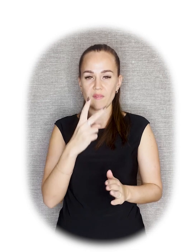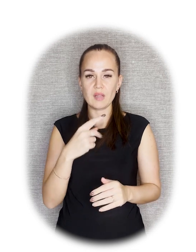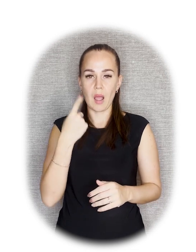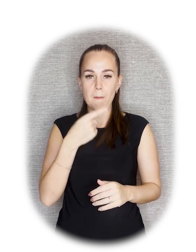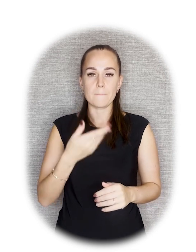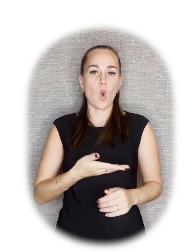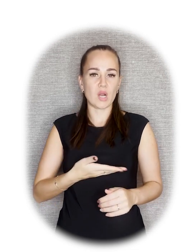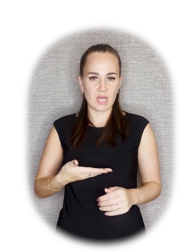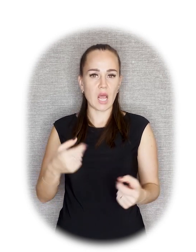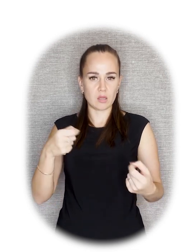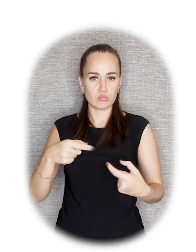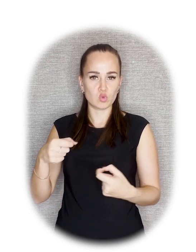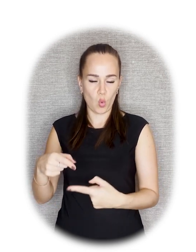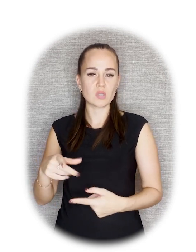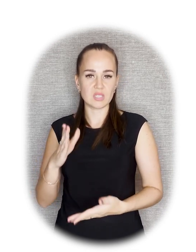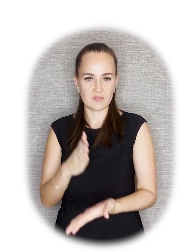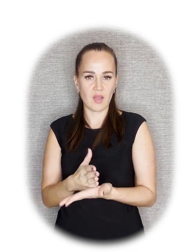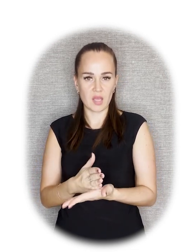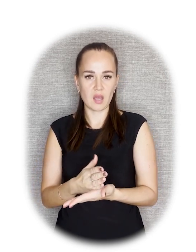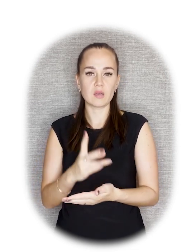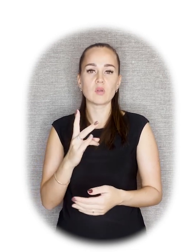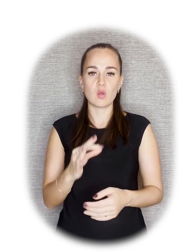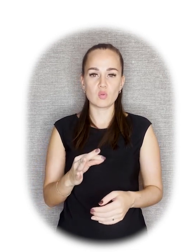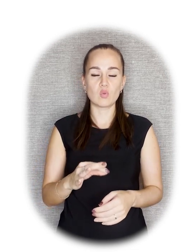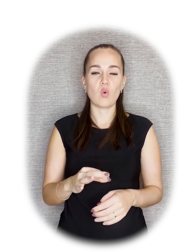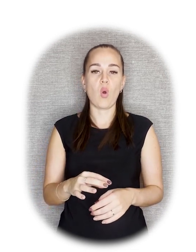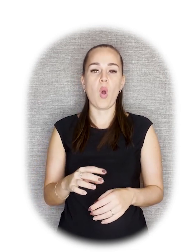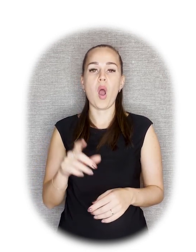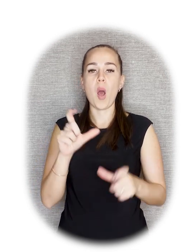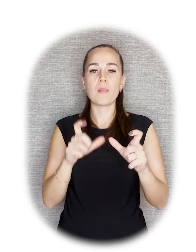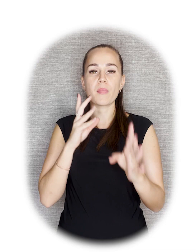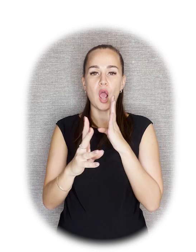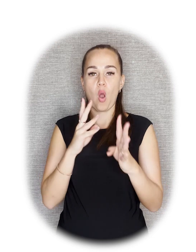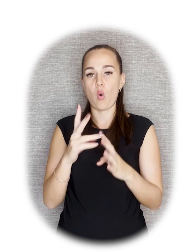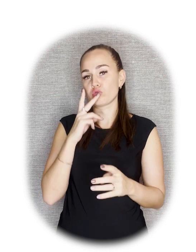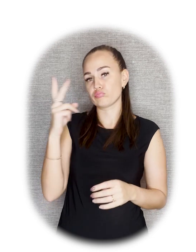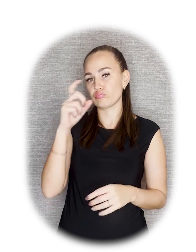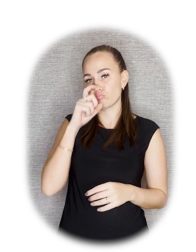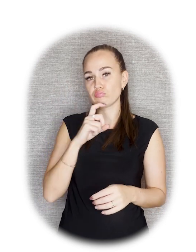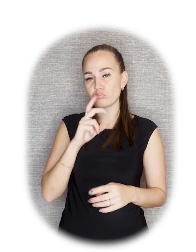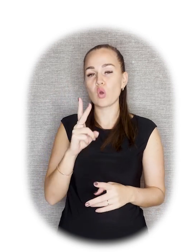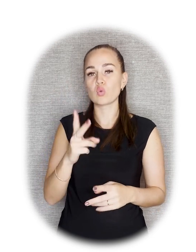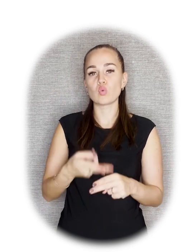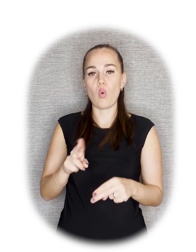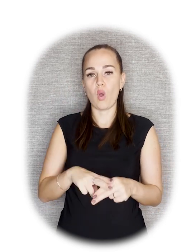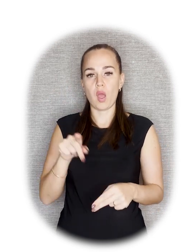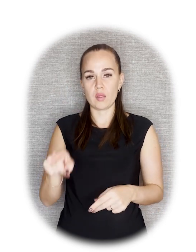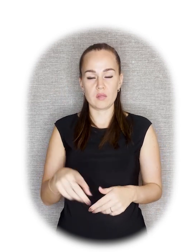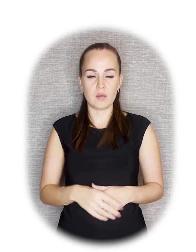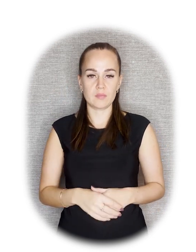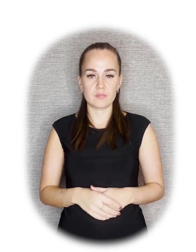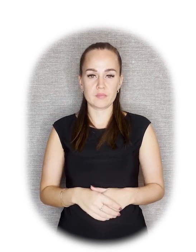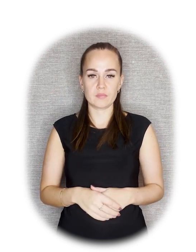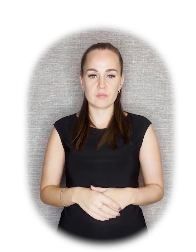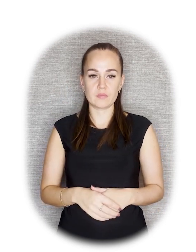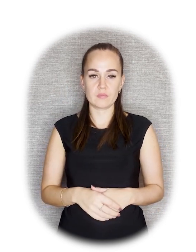сходство, все равно прохожие не считывали, кто это. Но, возможно, в этом как раз не какая-то там